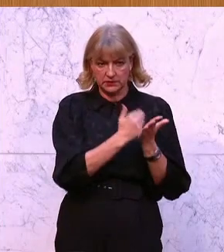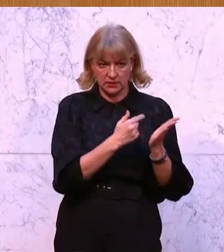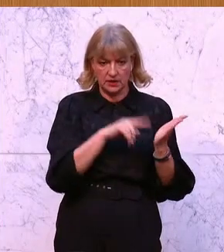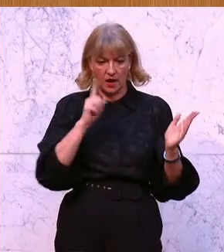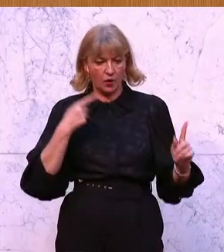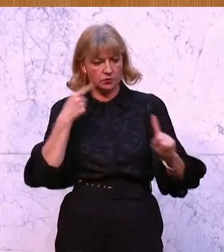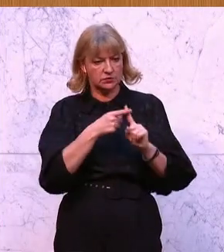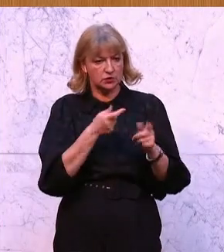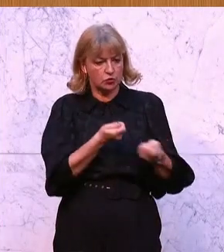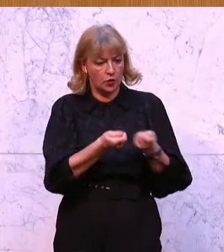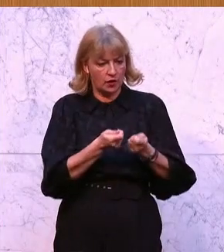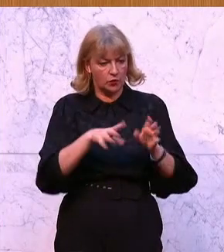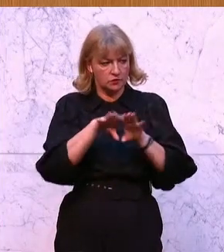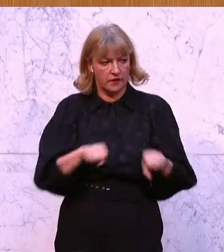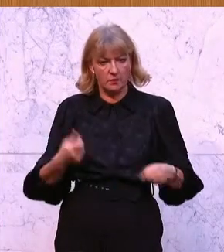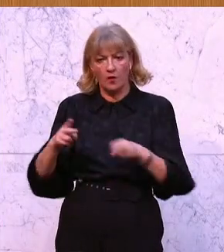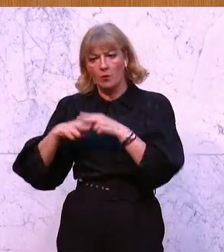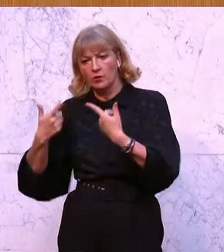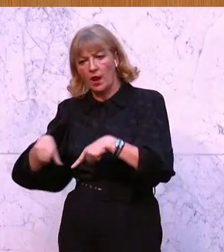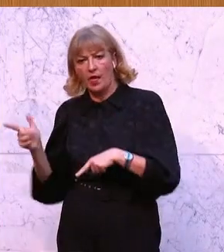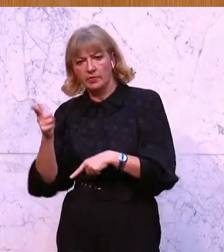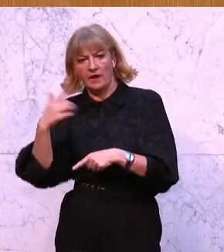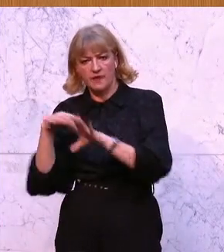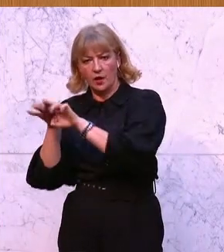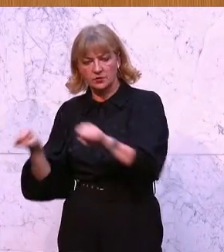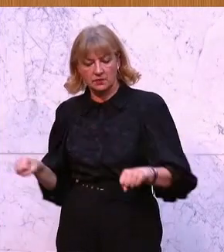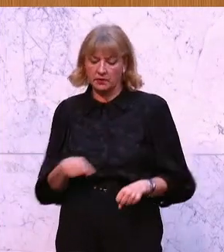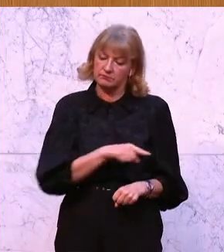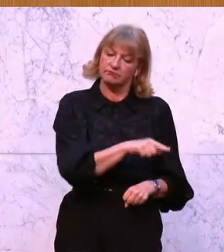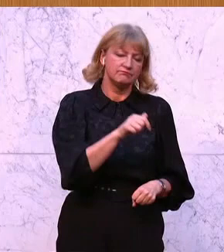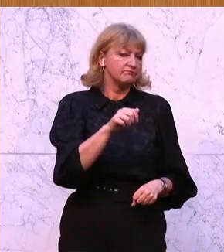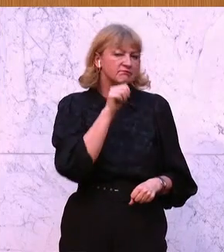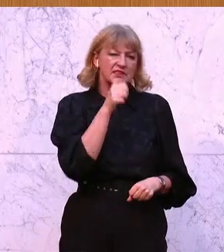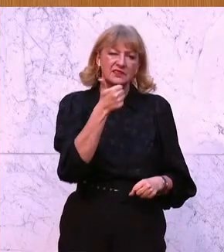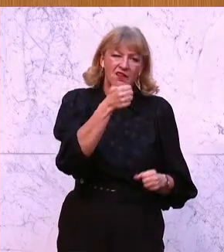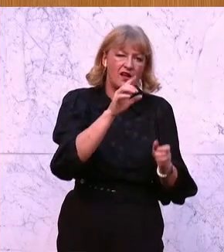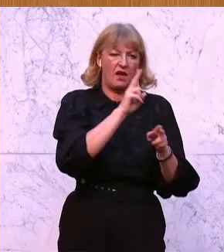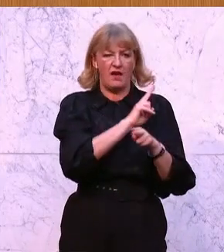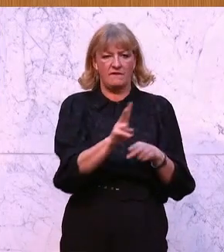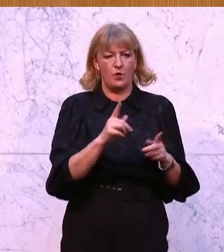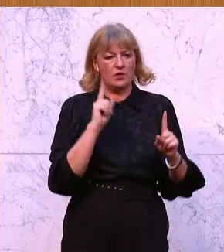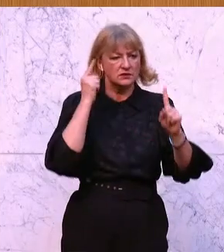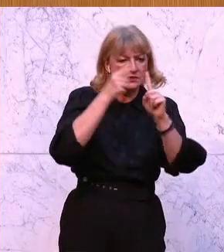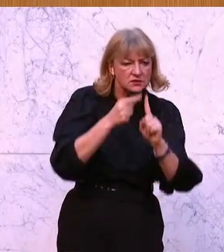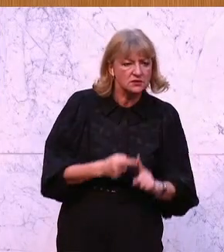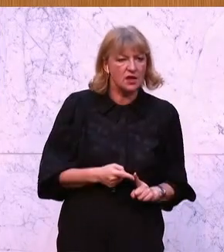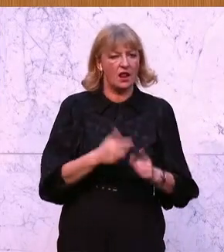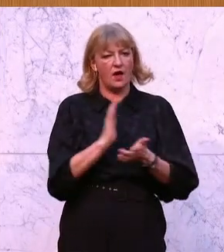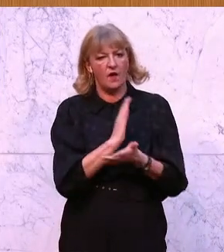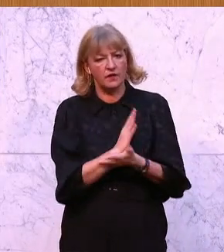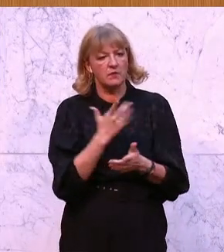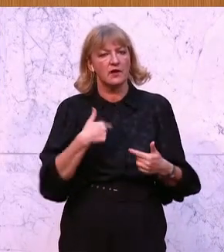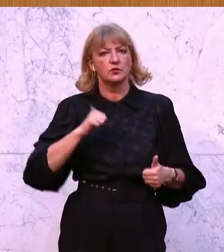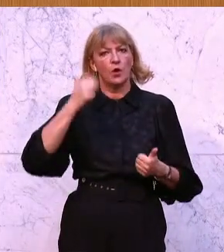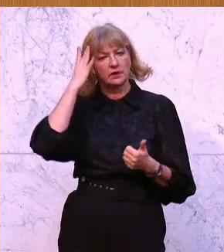Zielsteuerungsvereinbarungen, die der Bund mit den Ländern geschlossen haben, erfüllen nicht einmal ansatzweise die Vorgaben und Ziele, zu denen sie ursprünglich